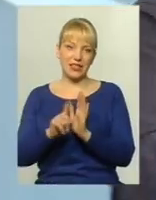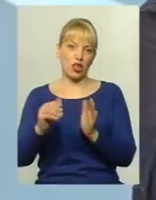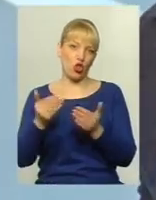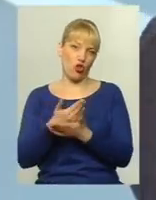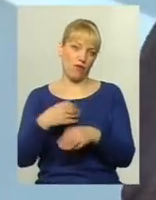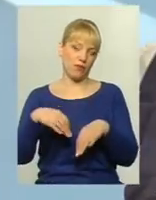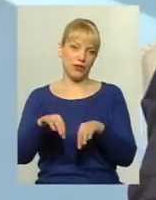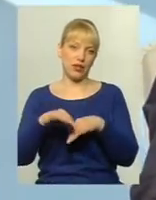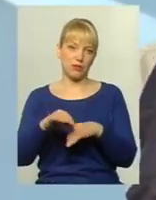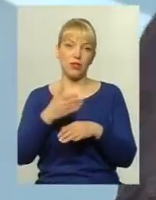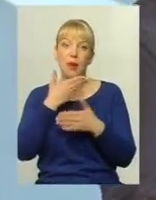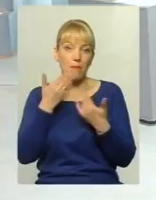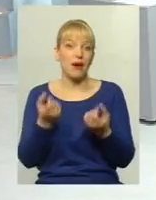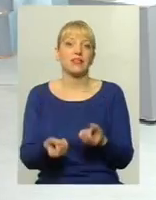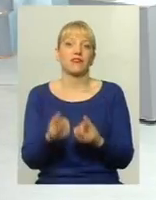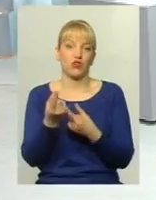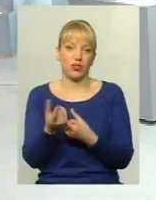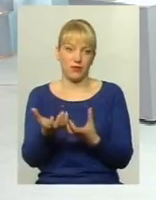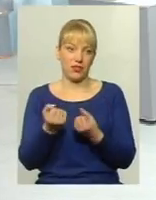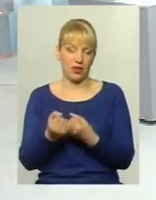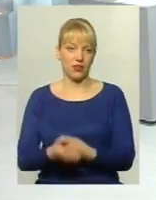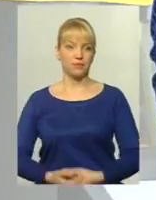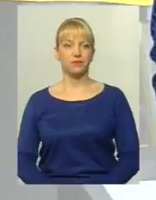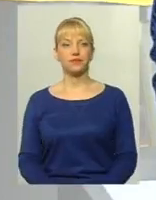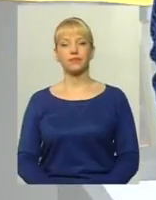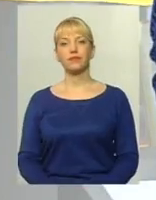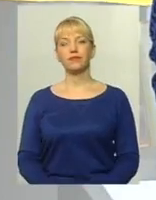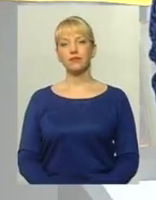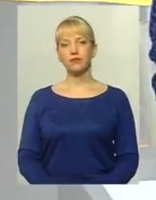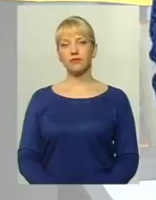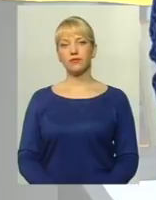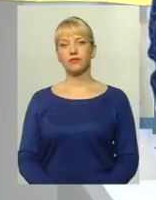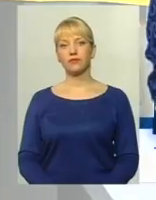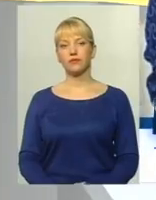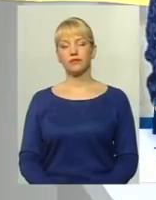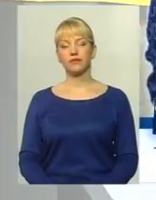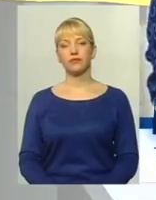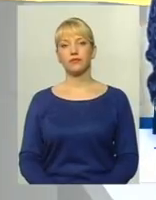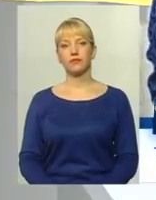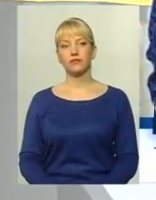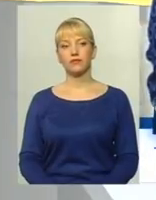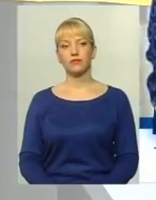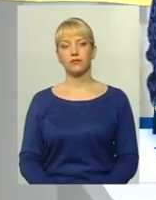де хоче взяти, звідки. Дякую за відповідь. 61,90,60. Слухаємо вас. Говоріть, будь ласка.